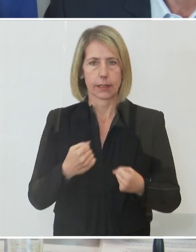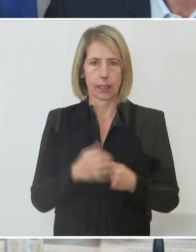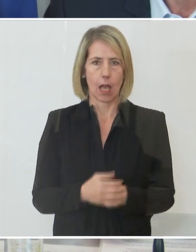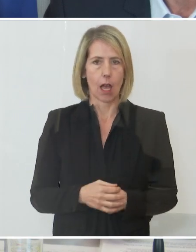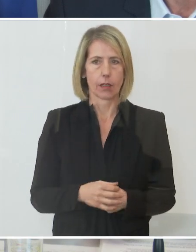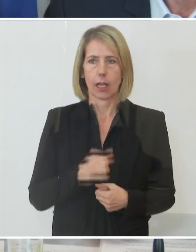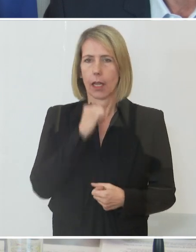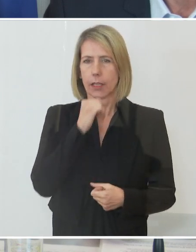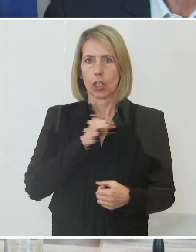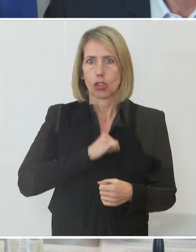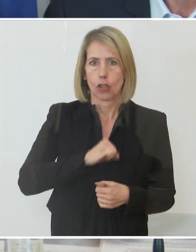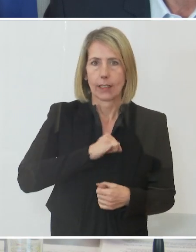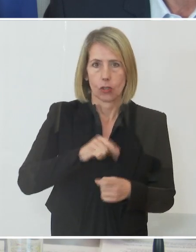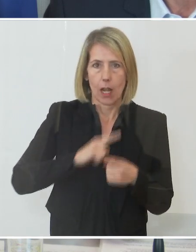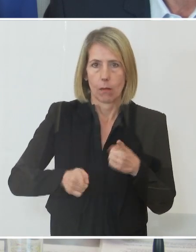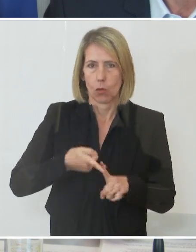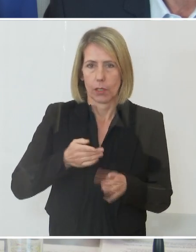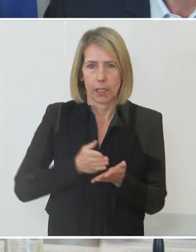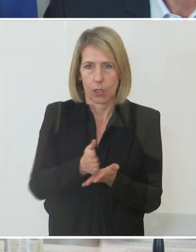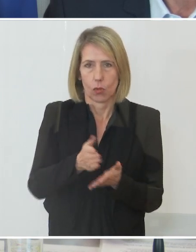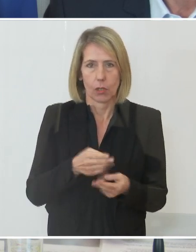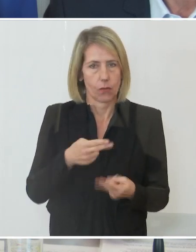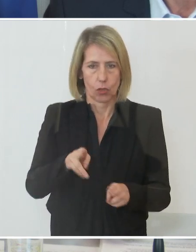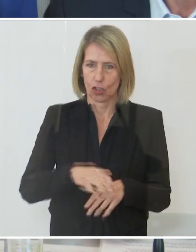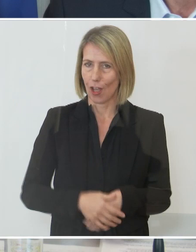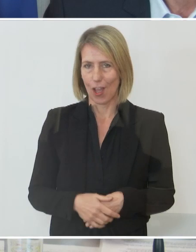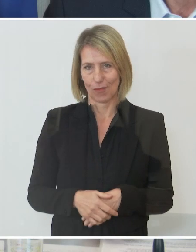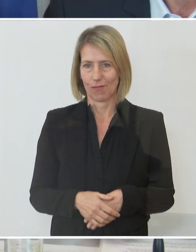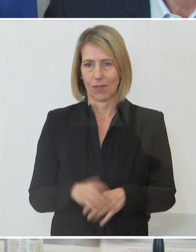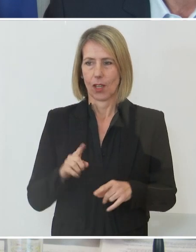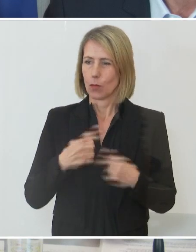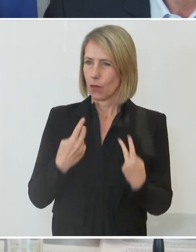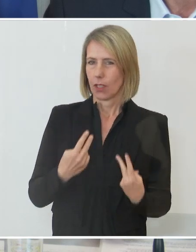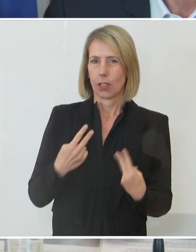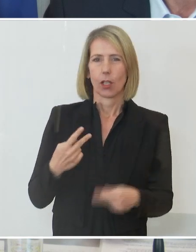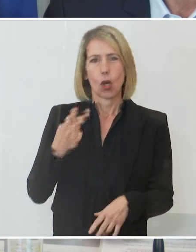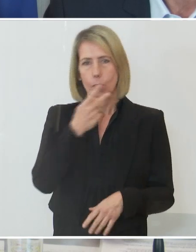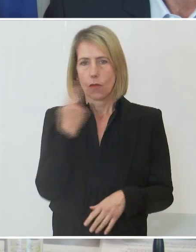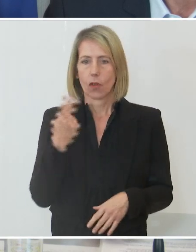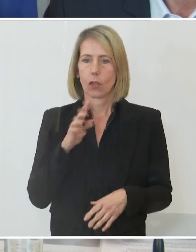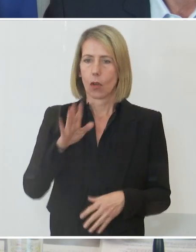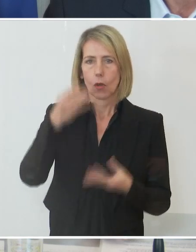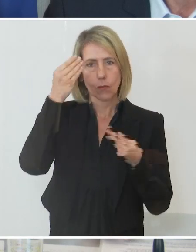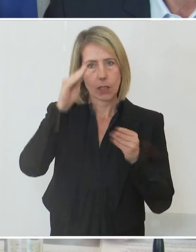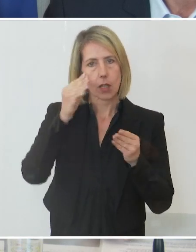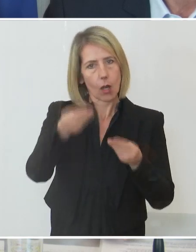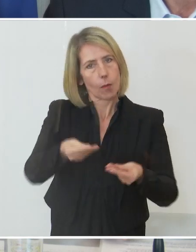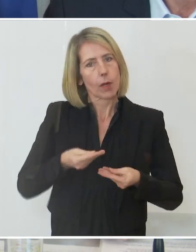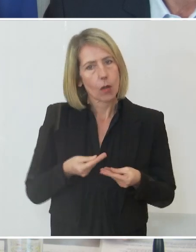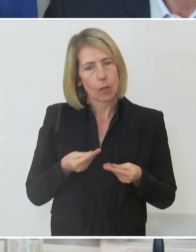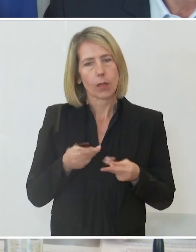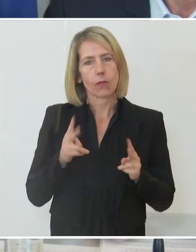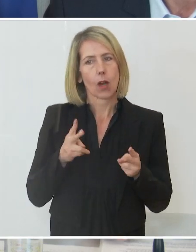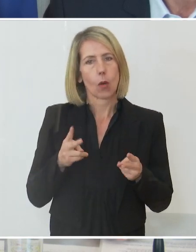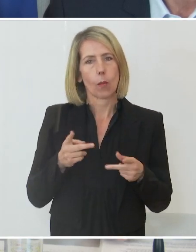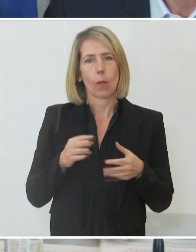betrieben haben. Und mir ist auch wichtig, dass wir das Vertrauen der Bevölkerung dadurch erwerben, dass sie das Gefühl haben, dass wir